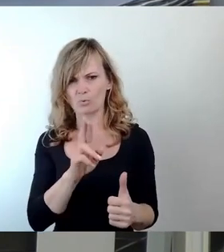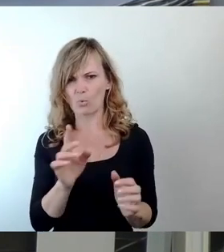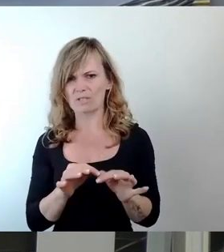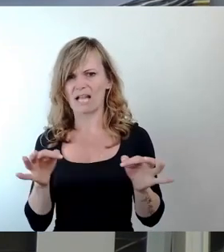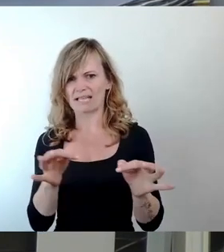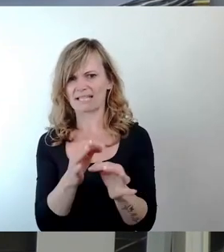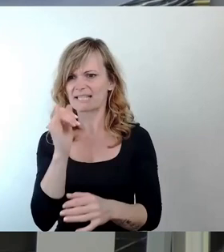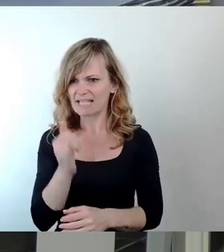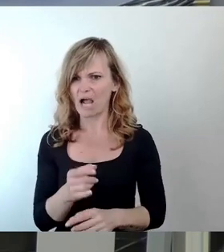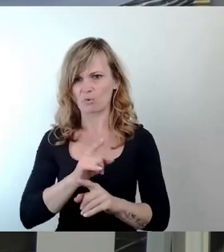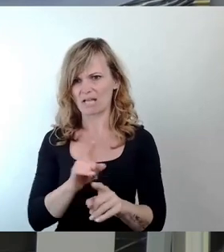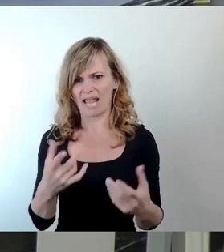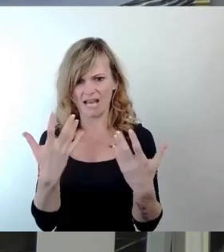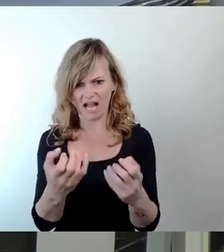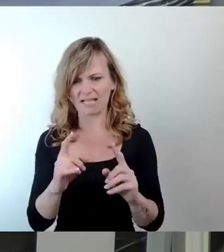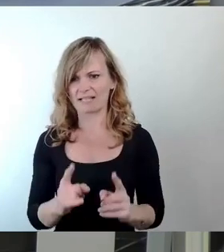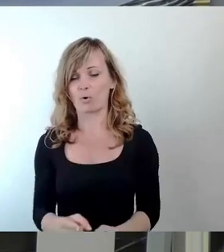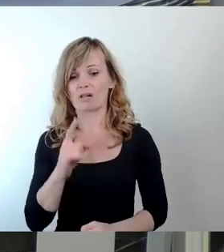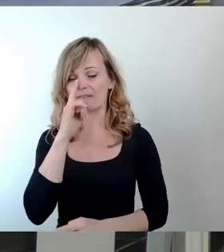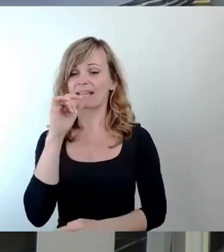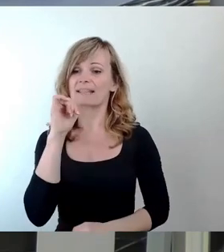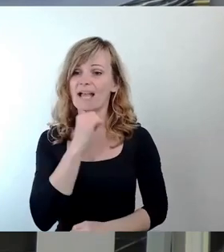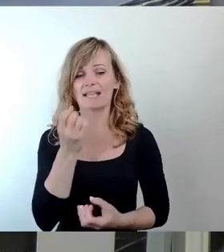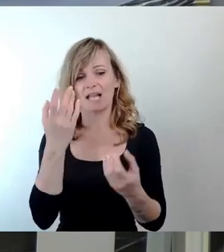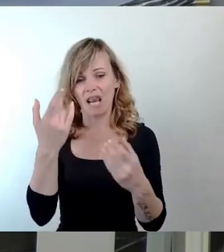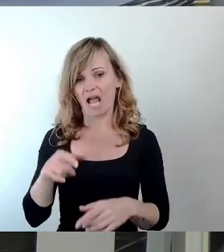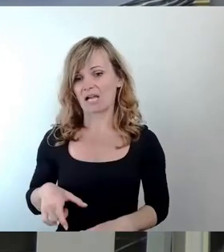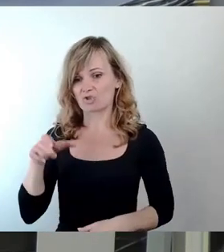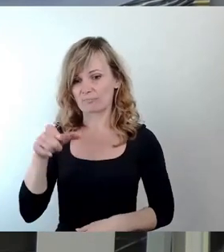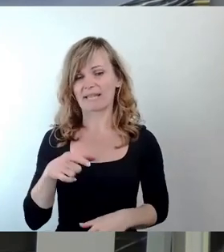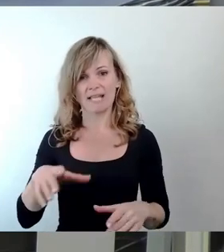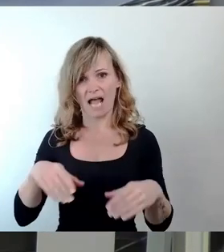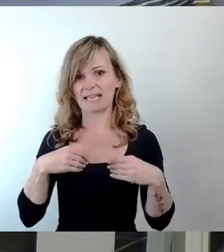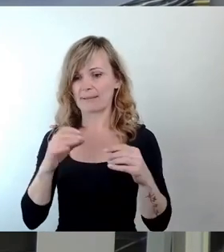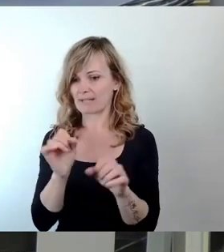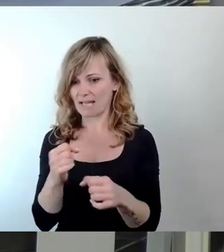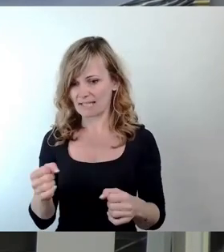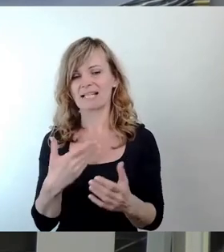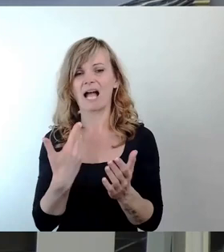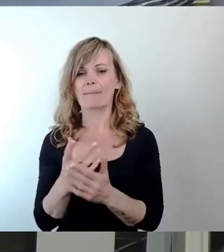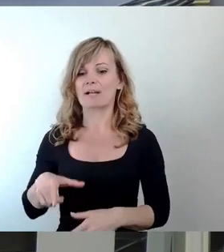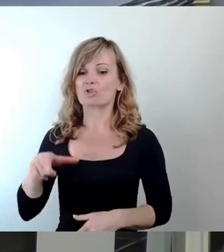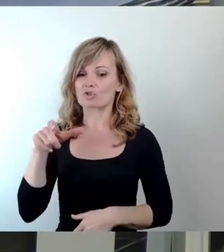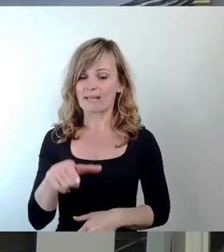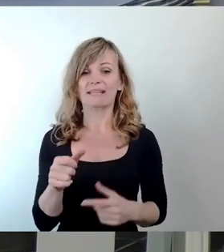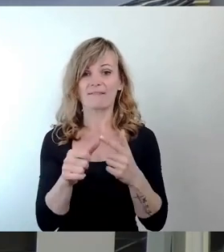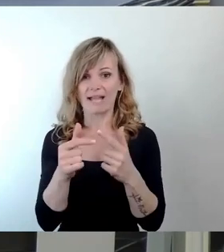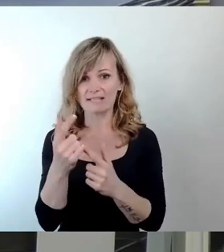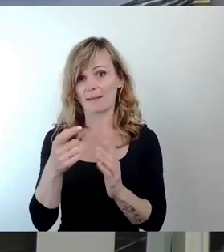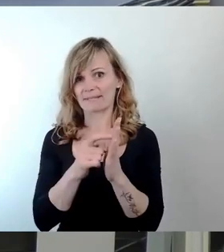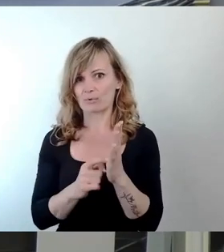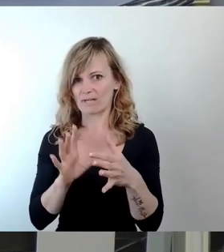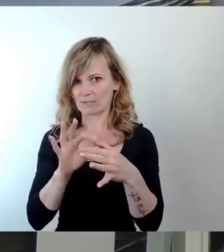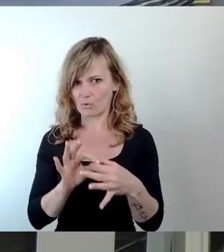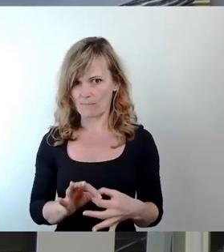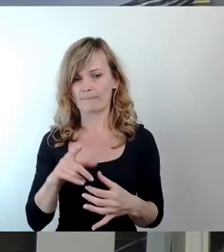ja oder nein? Wenn nein, klare Sache, kann die Spende nicht angenommen werden. Allerdings ist diese Spende an weitere Bedingungen geknüpft, denn es soll